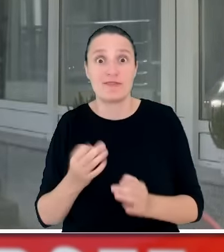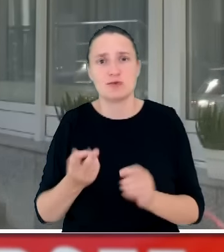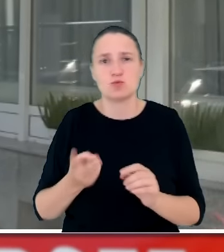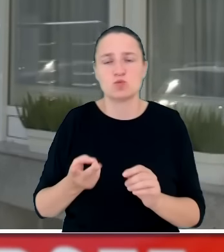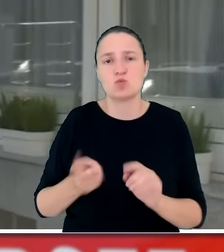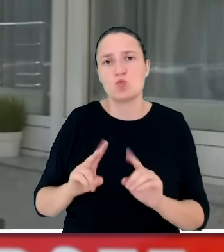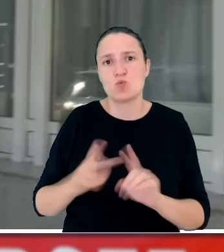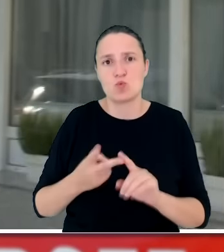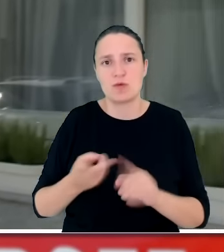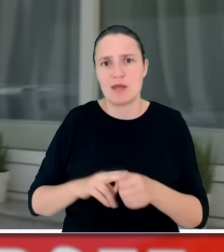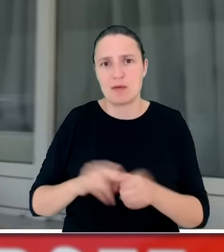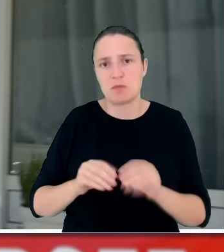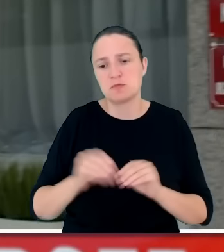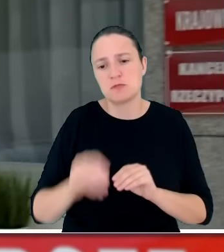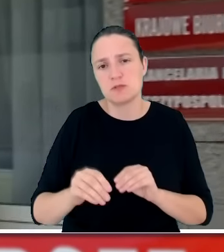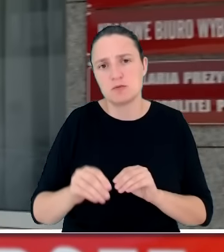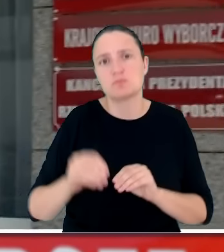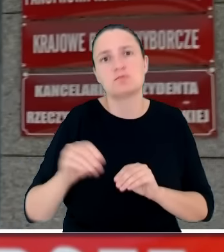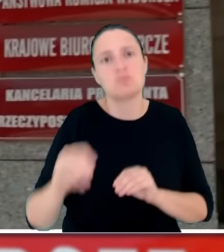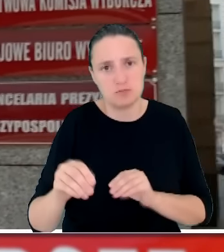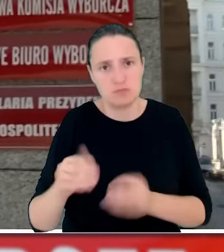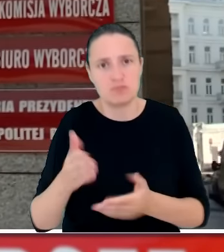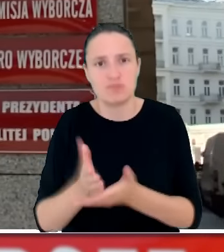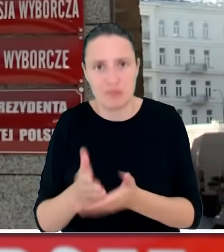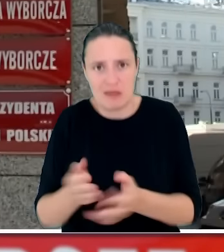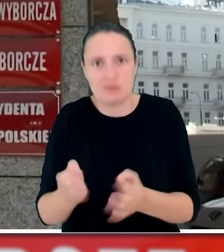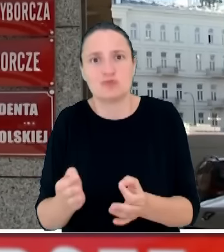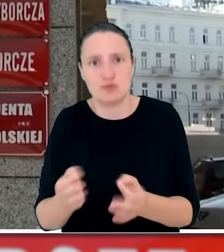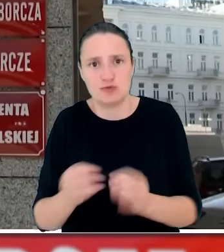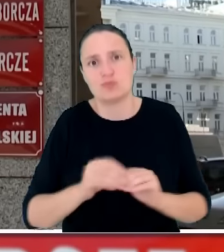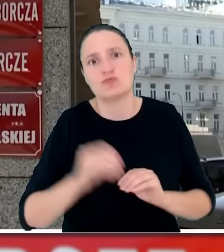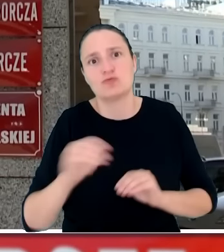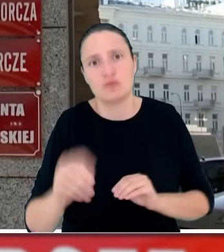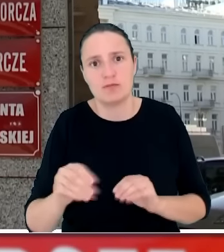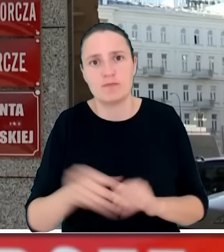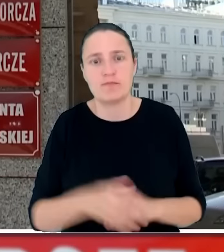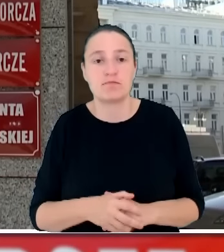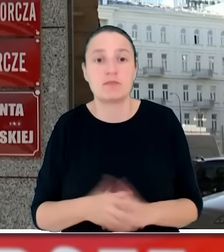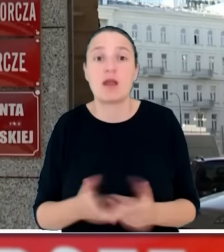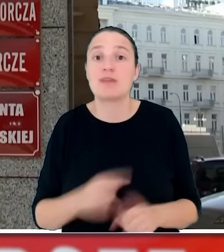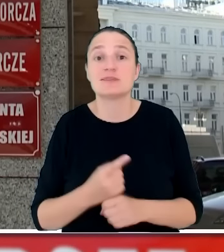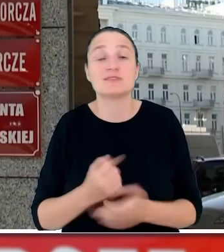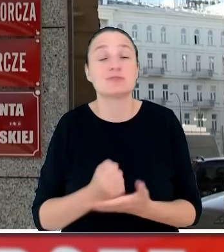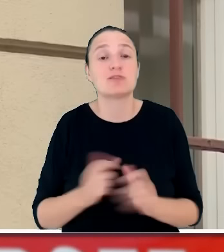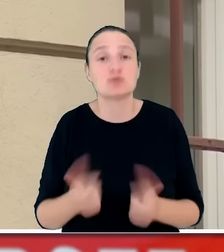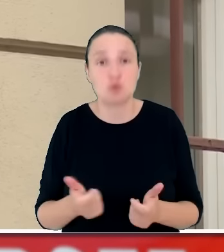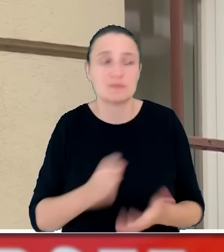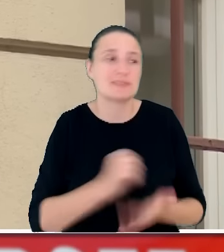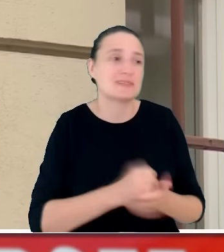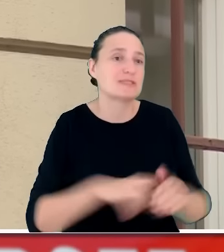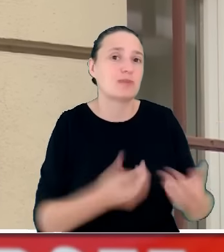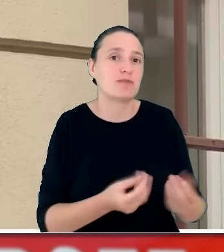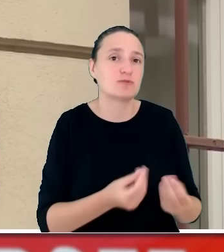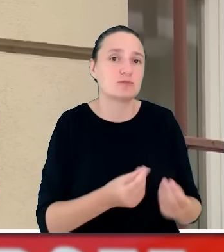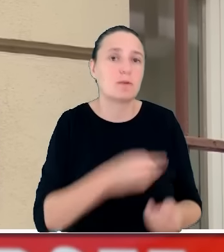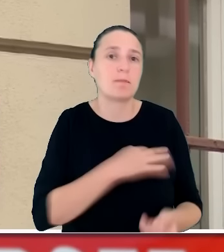pamiętam. Ta decyzja została przełożona. Decyzja w sprawie uznania bądź nieuznania sprawozdania